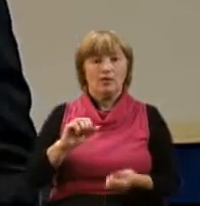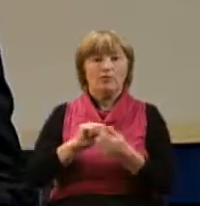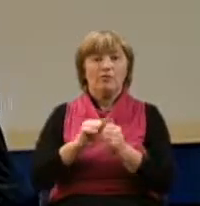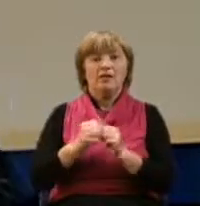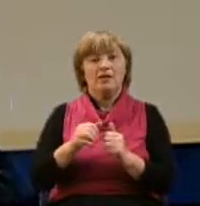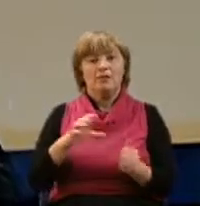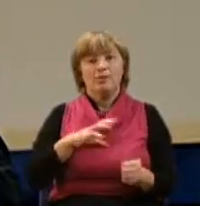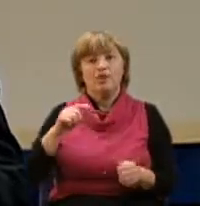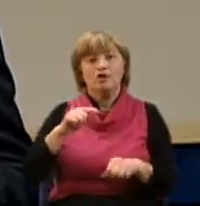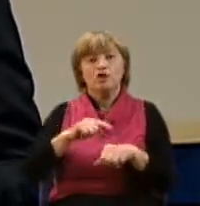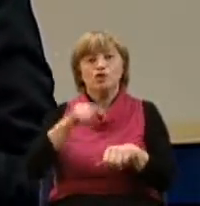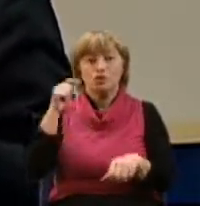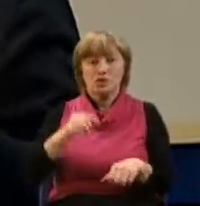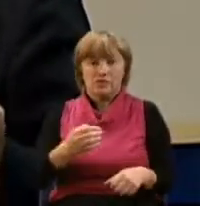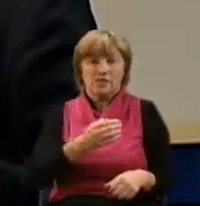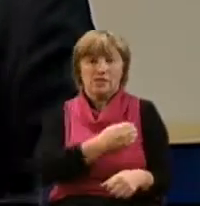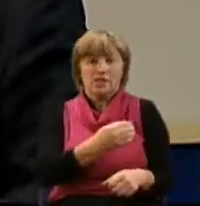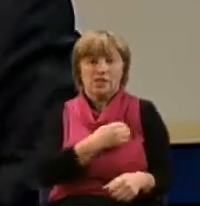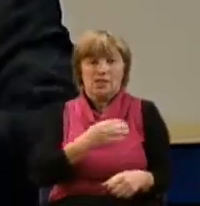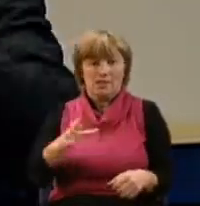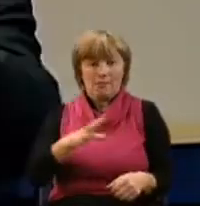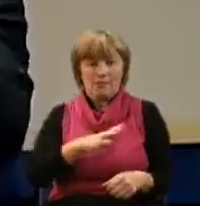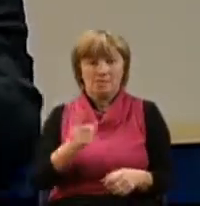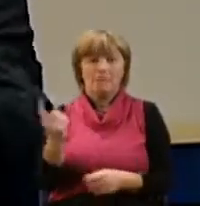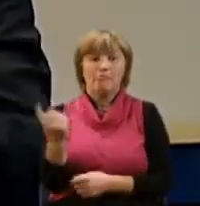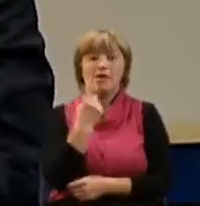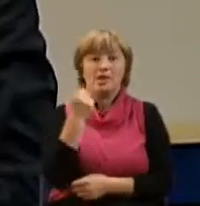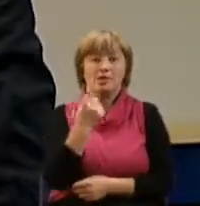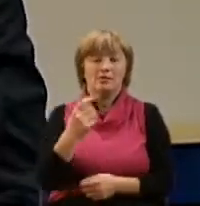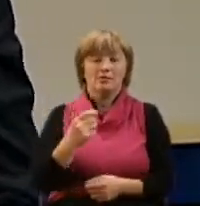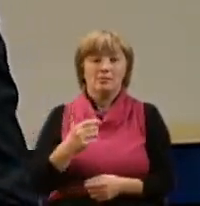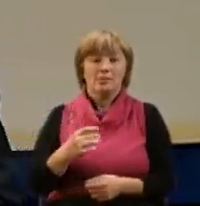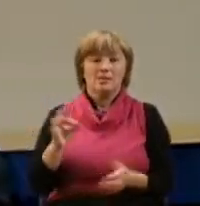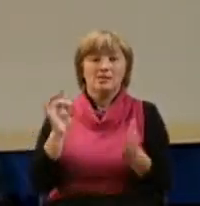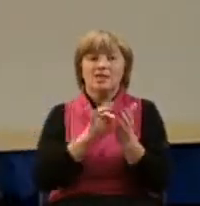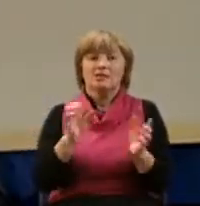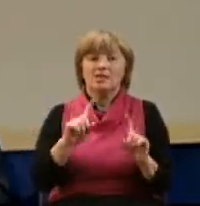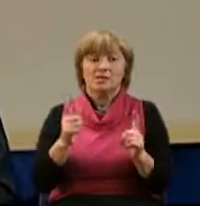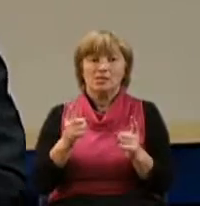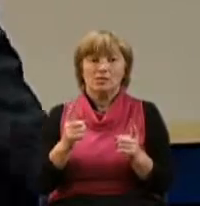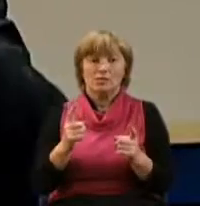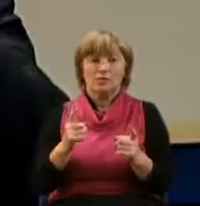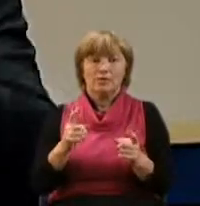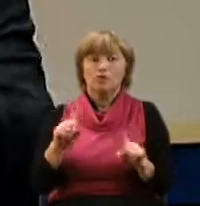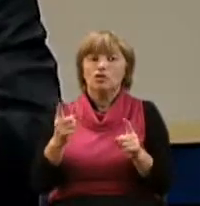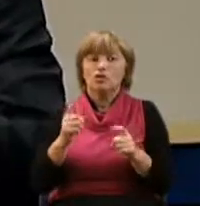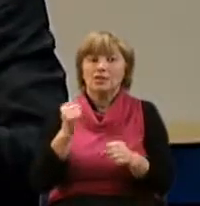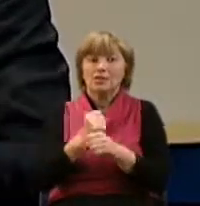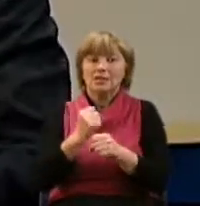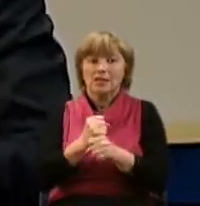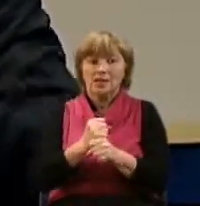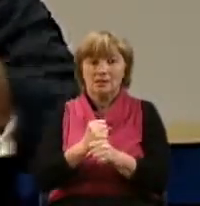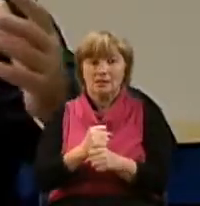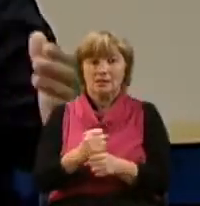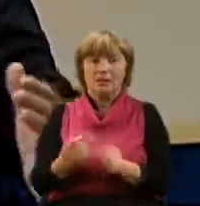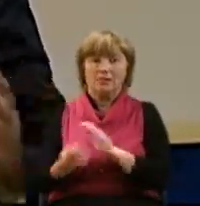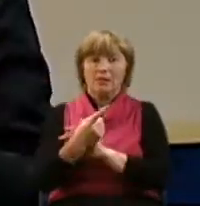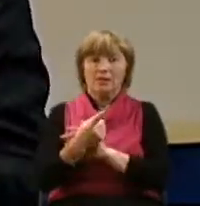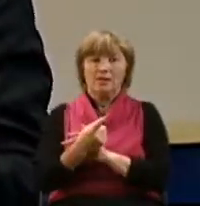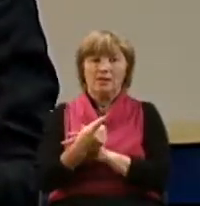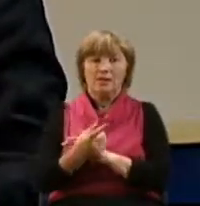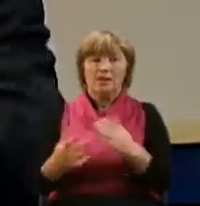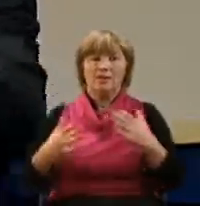чувство и желание быть первым, стремиться к тому, чтобы что-то делать, проявлять